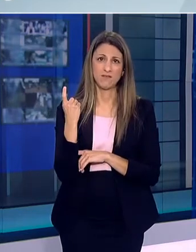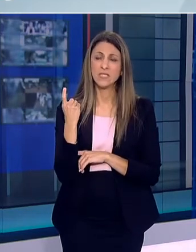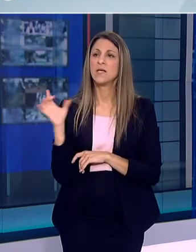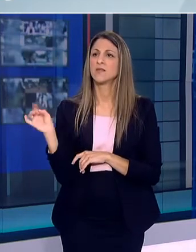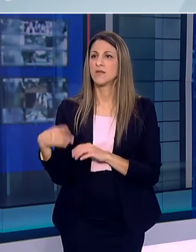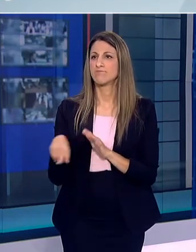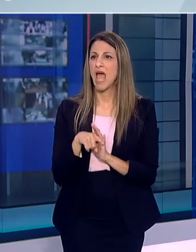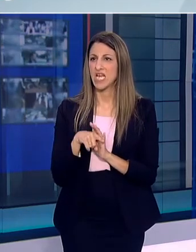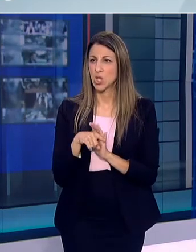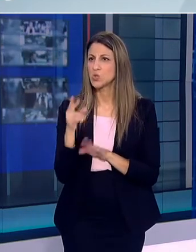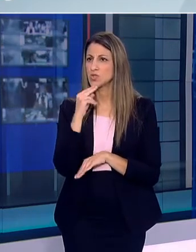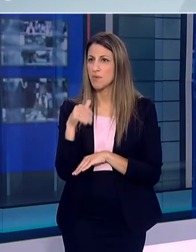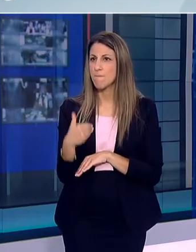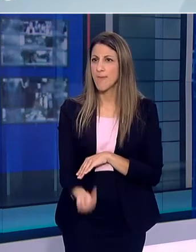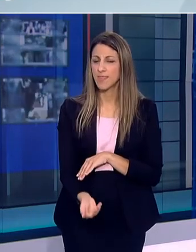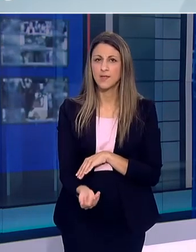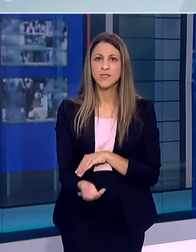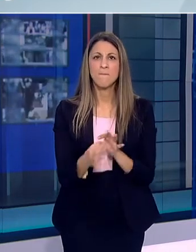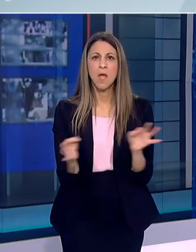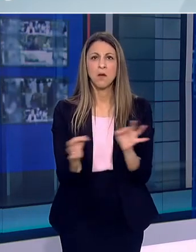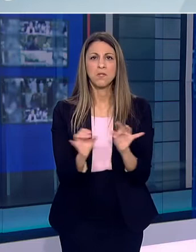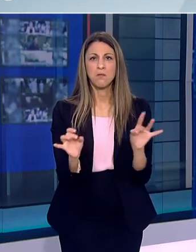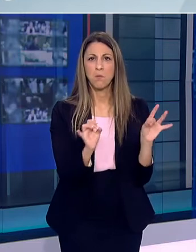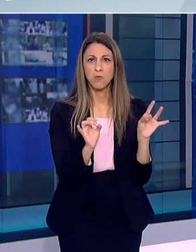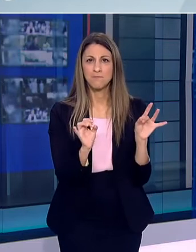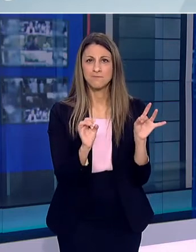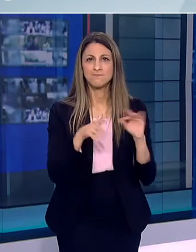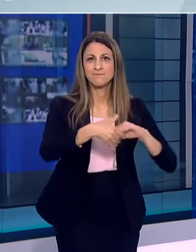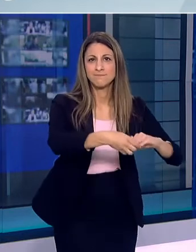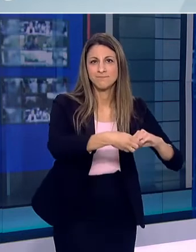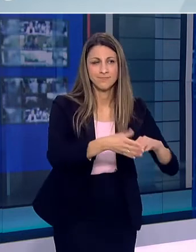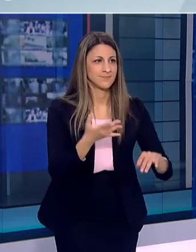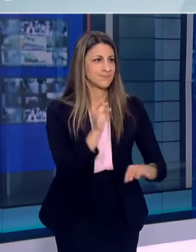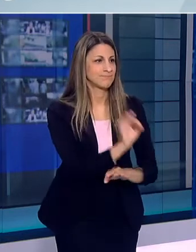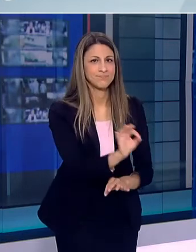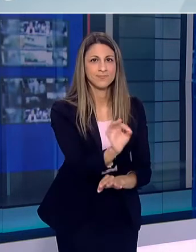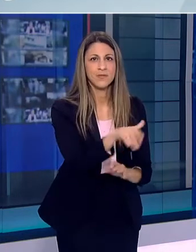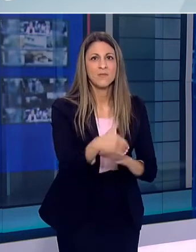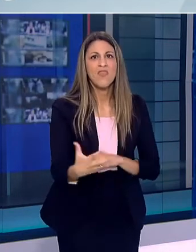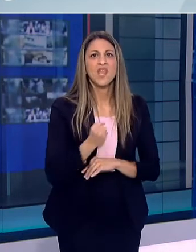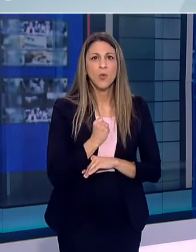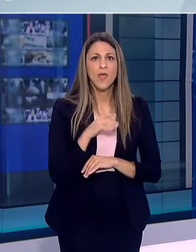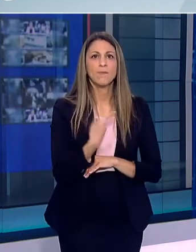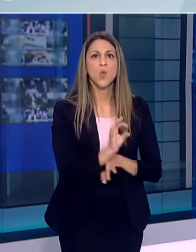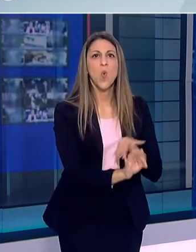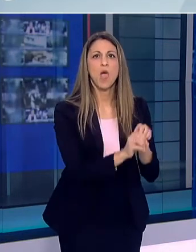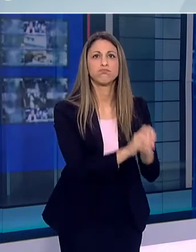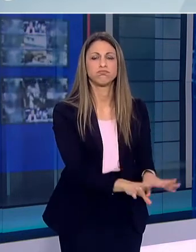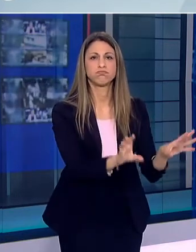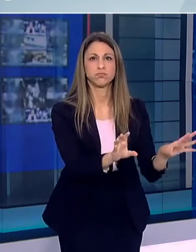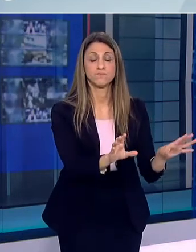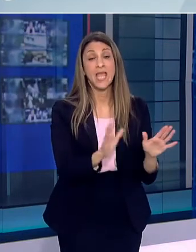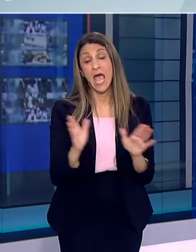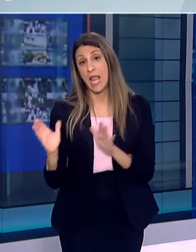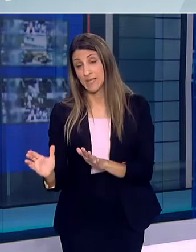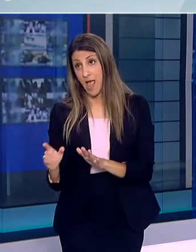οθήσει στο να μην τηρείς τα μέτρα προστασίας τόσο καλά και φυσικά να μην το πιάσει γιατί θα είναι στην περίοδο επόσεις παρόλα αυτά αφήνουν την ευχέρεια σε μια